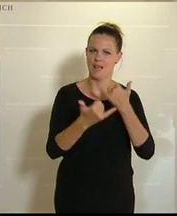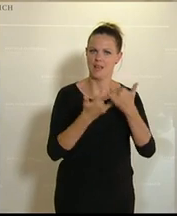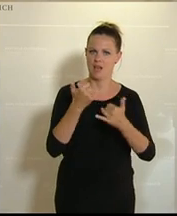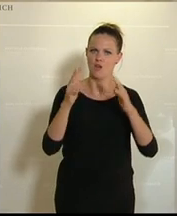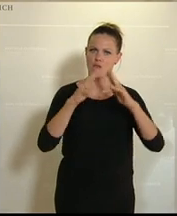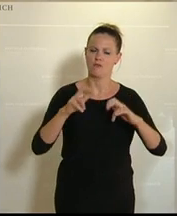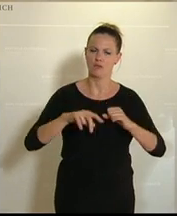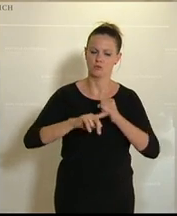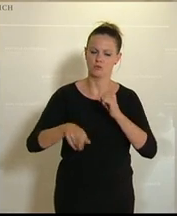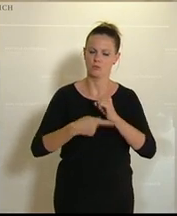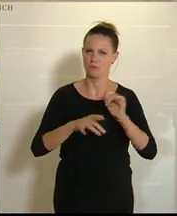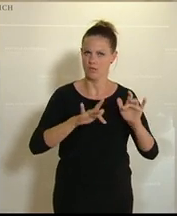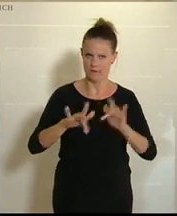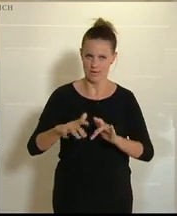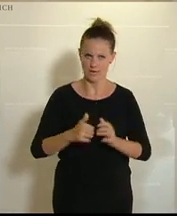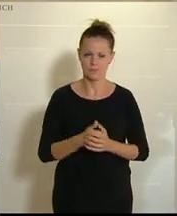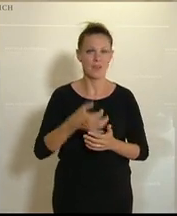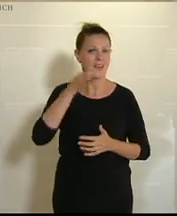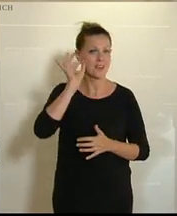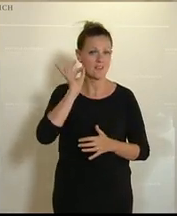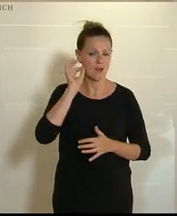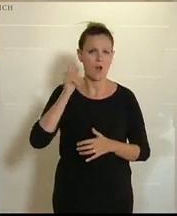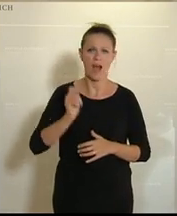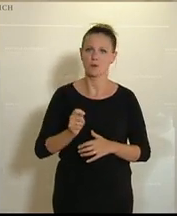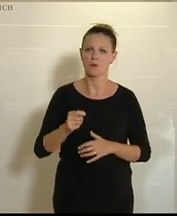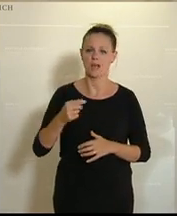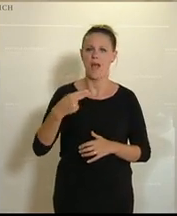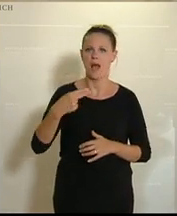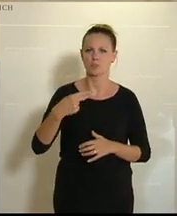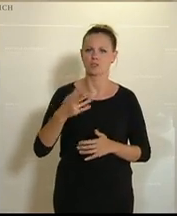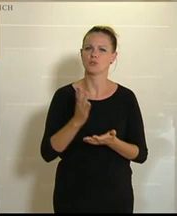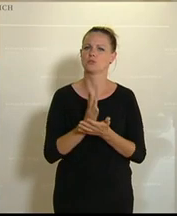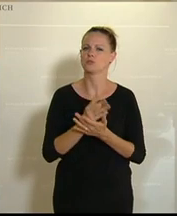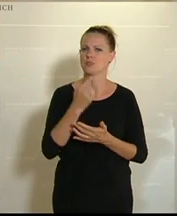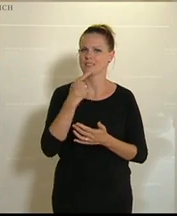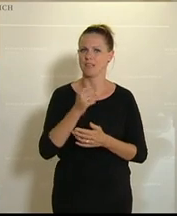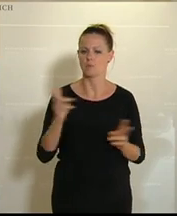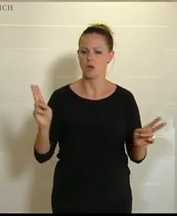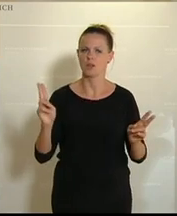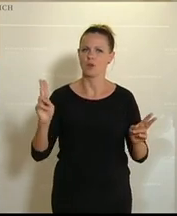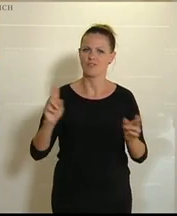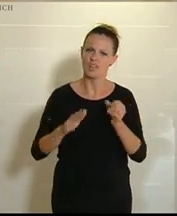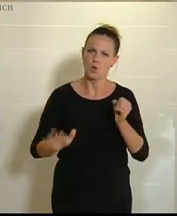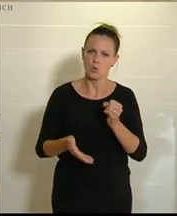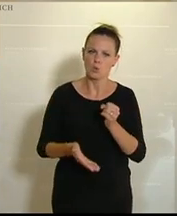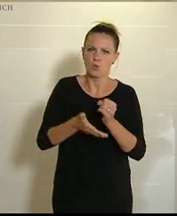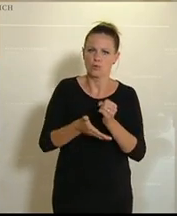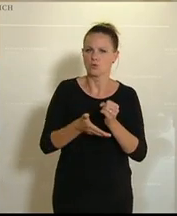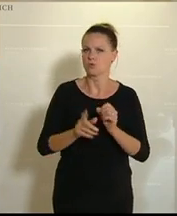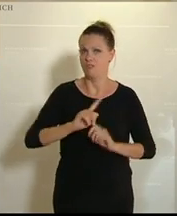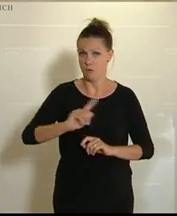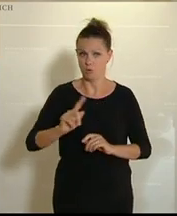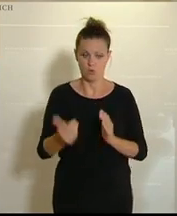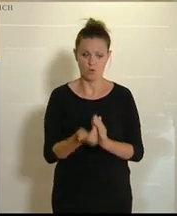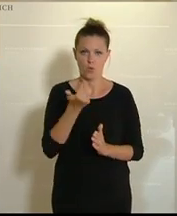Forschungsbudgets und die Frau Abgeordnete Hammerschmidt hat es erwähnt, mit einem Kürzungsverbot. Das ist neu und